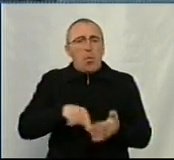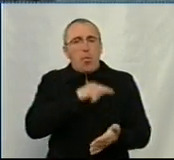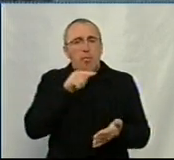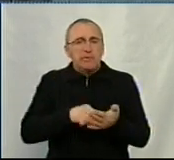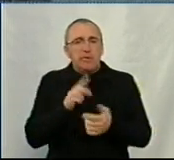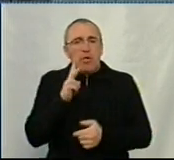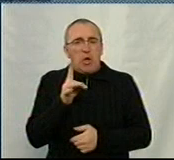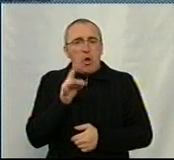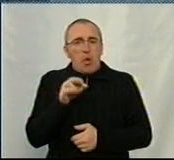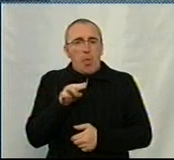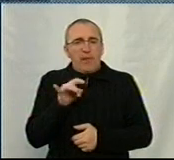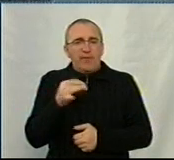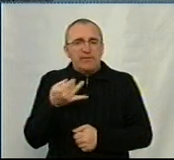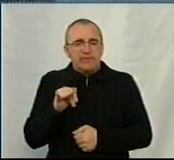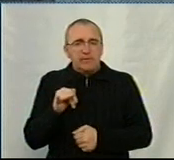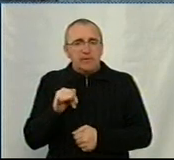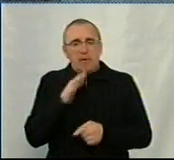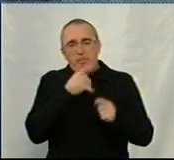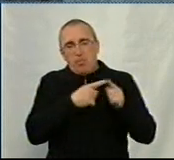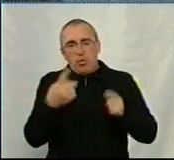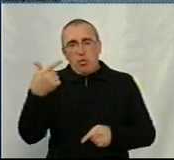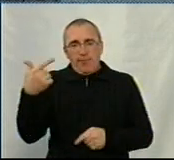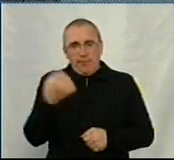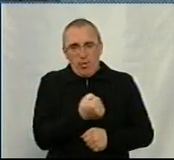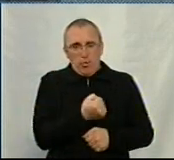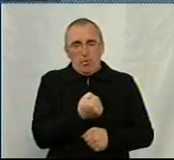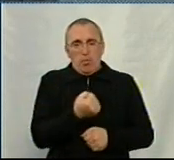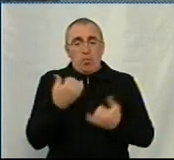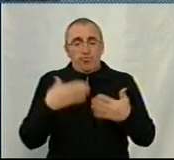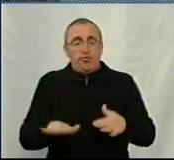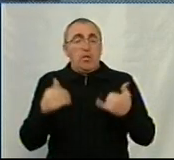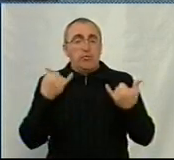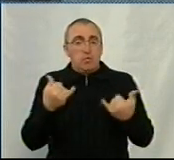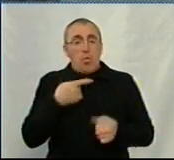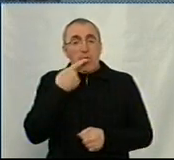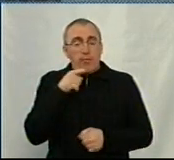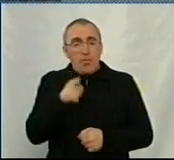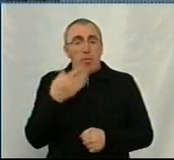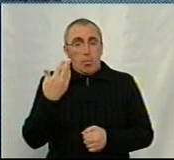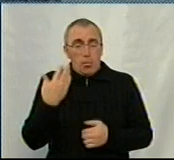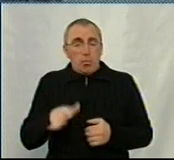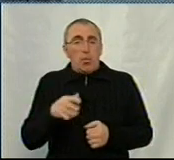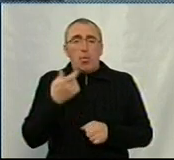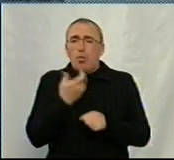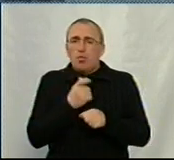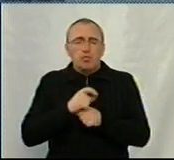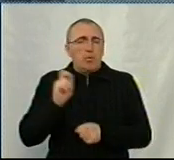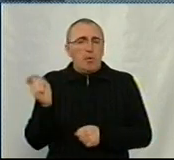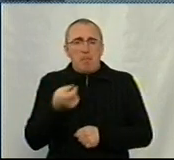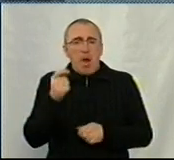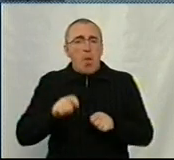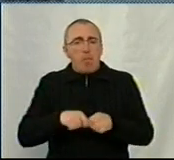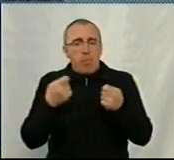Кропивницькому на протязі двох тижнів, вже сьогодні говорять про те, що практично дуже мало в нас тих